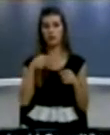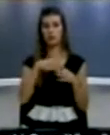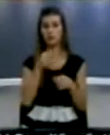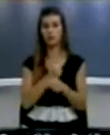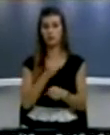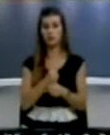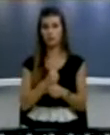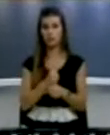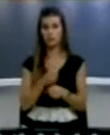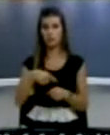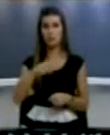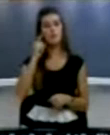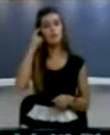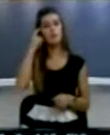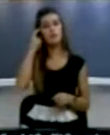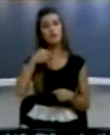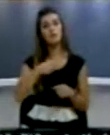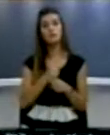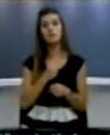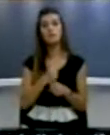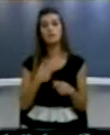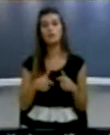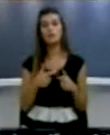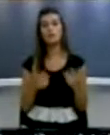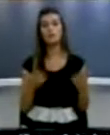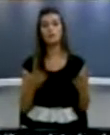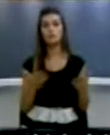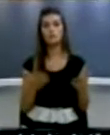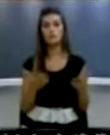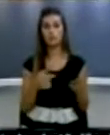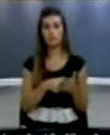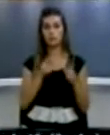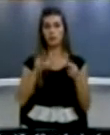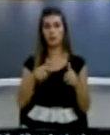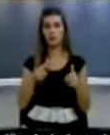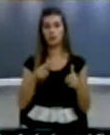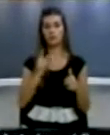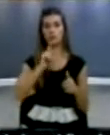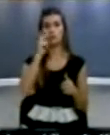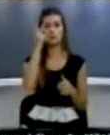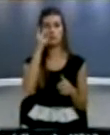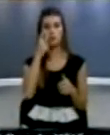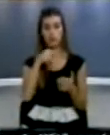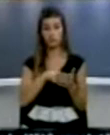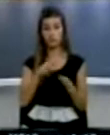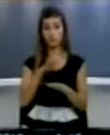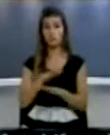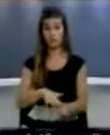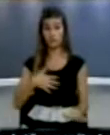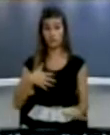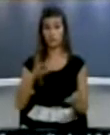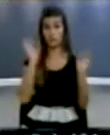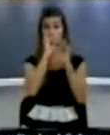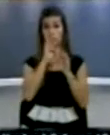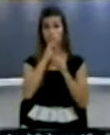E kime nëmenduar si pike pare rendit të ditës sepse është e paljo gjekshme Kër kuj këvend endë nuk